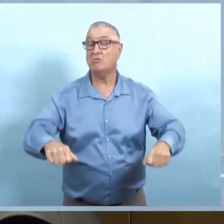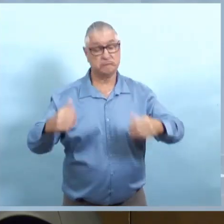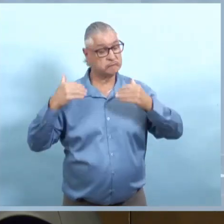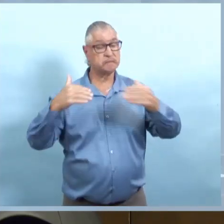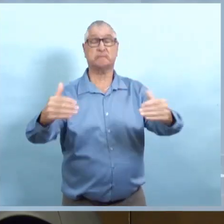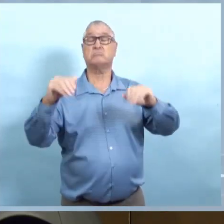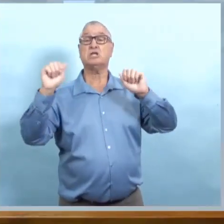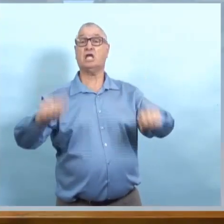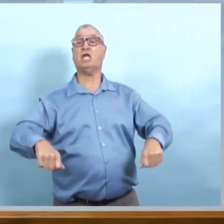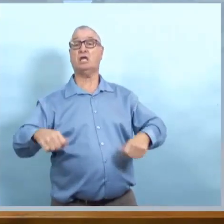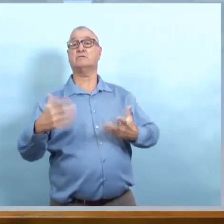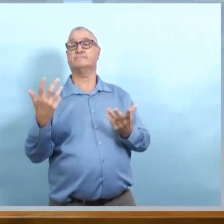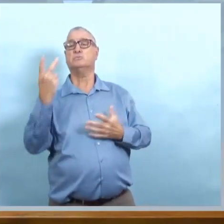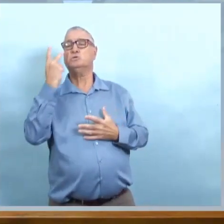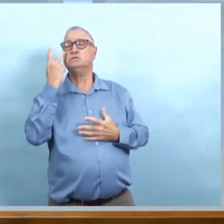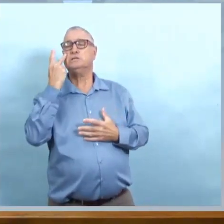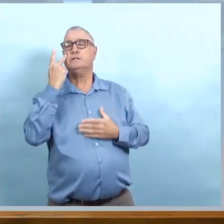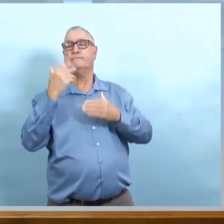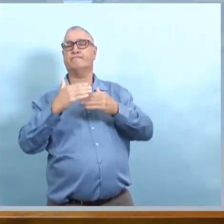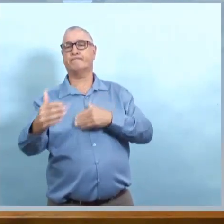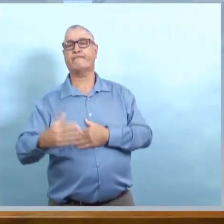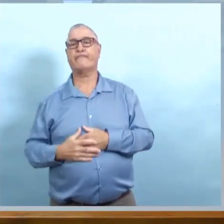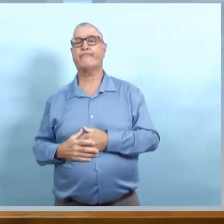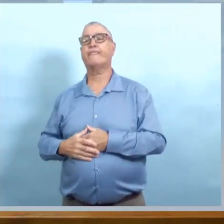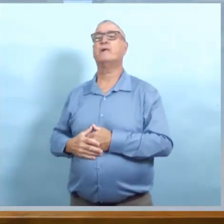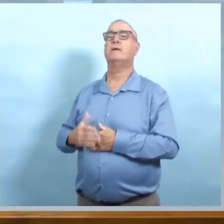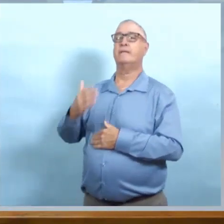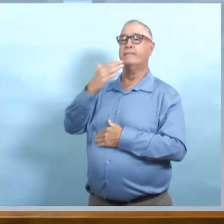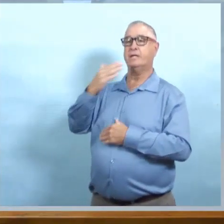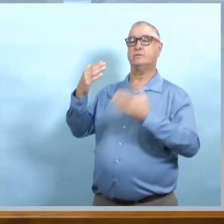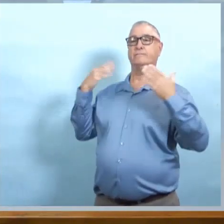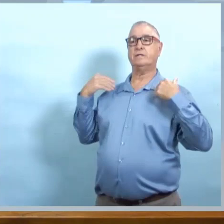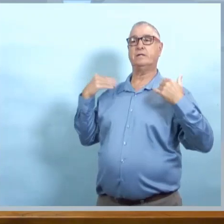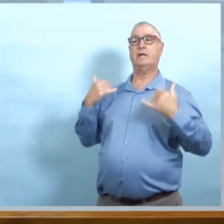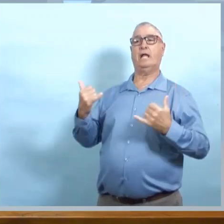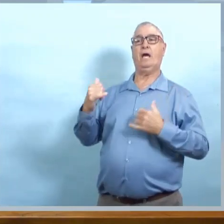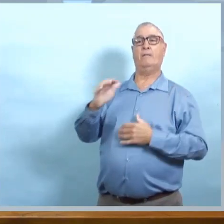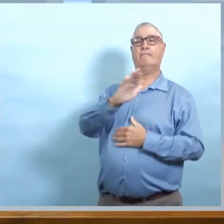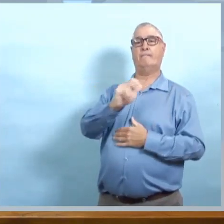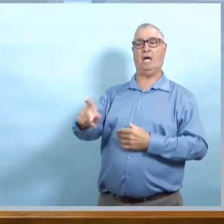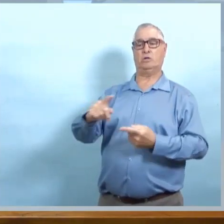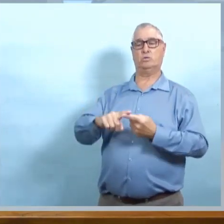compris ceux qu'ils aiment. Si ces messages ont besoin d'être aiguisés